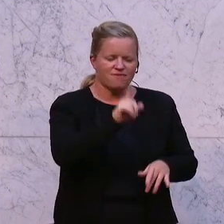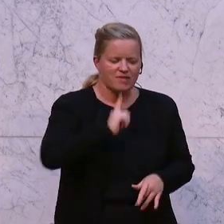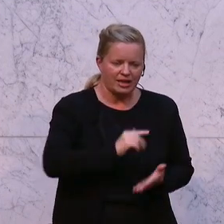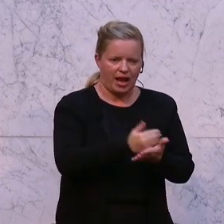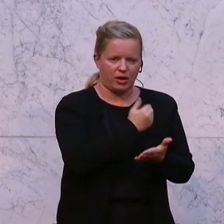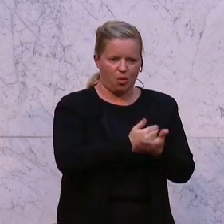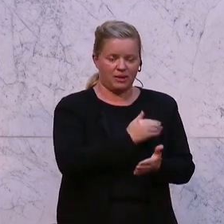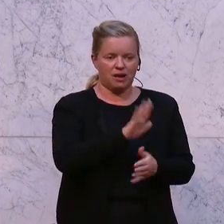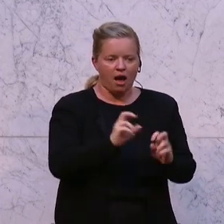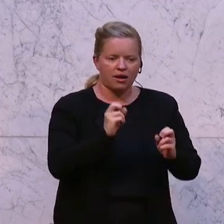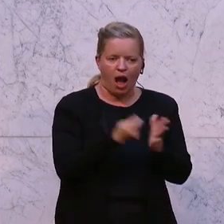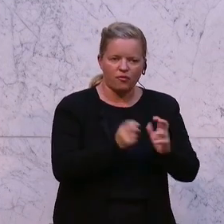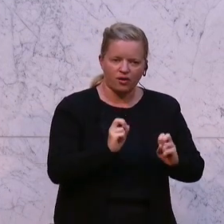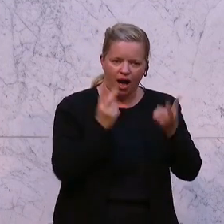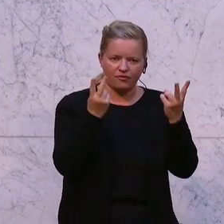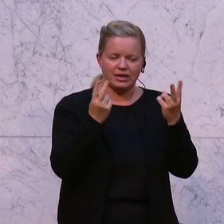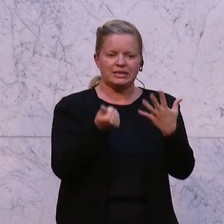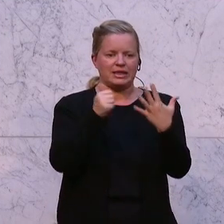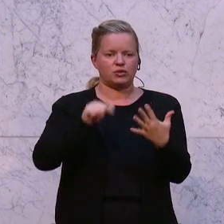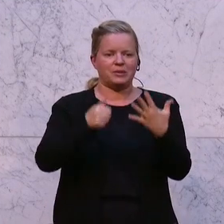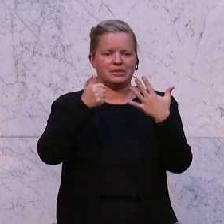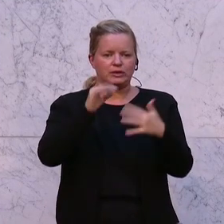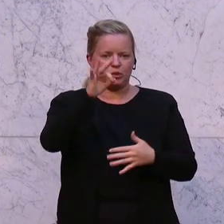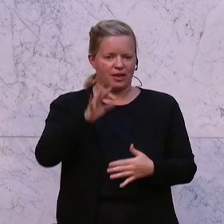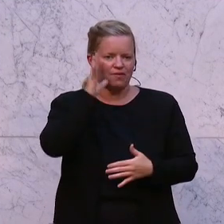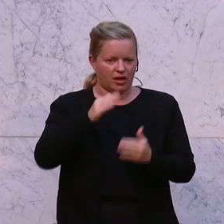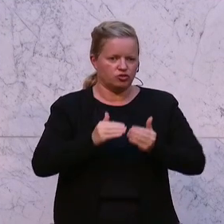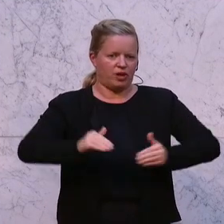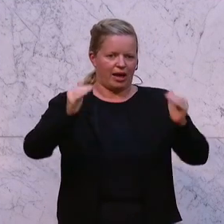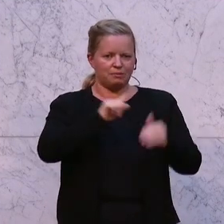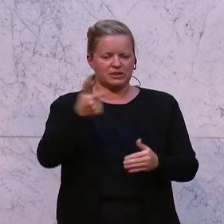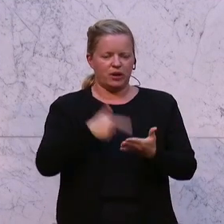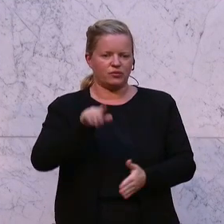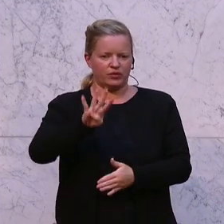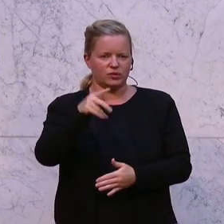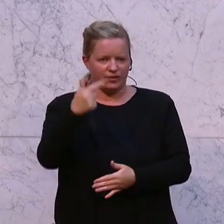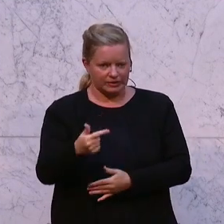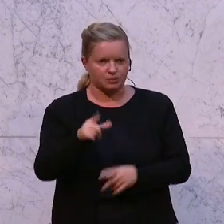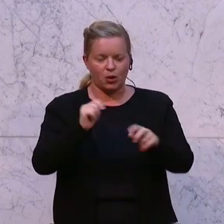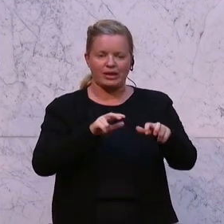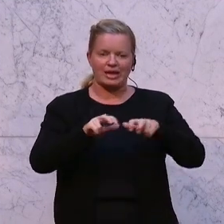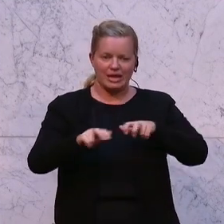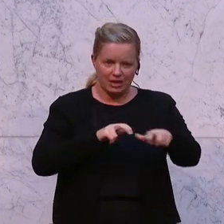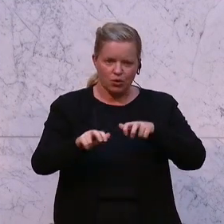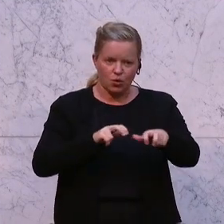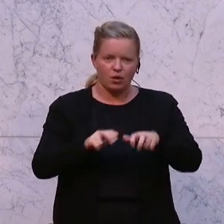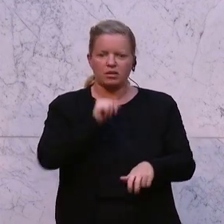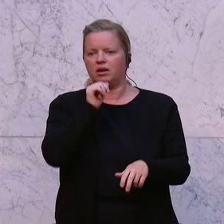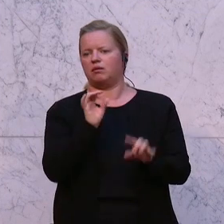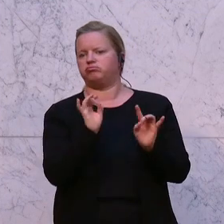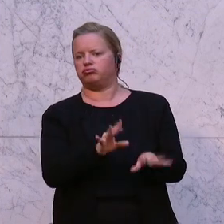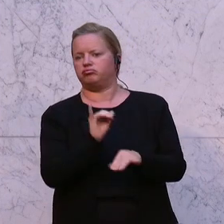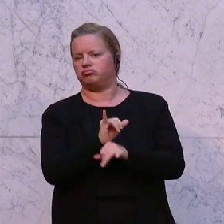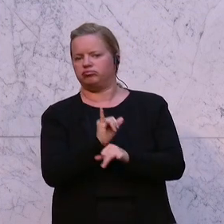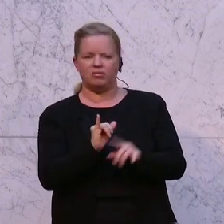Kaufkraft um 6,6 Prozent steigen wird bis 2024. Das heißt, die Regierung unterlässt auch nicht irgendwas,